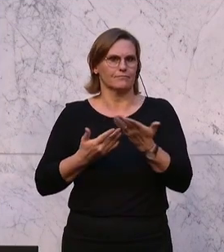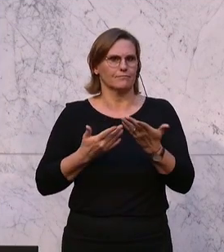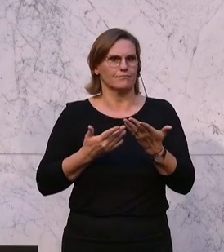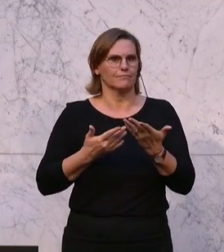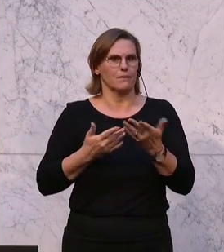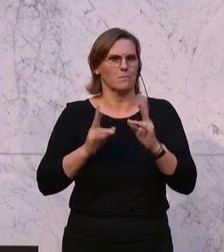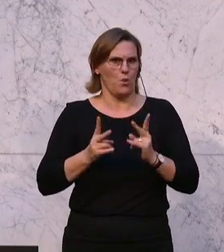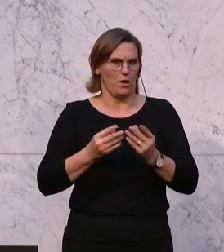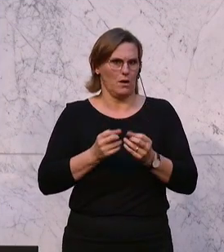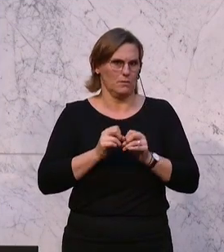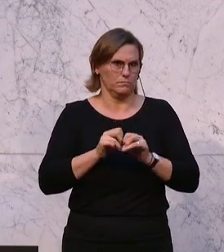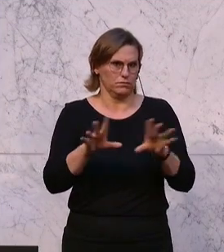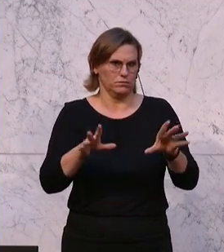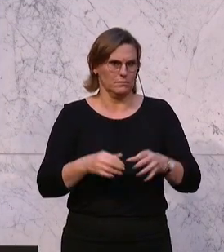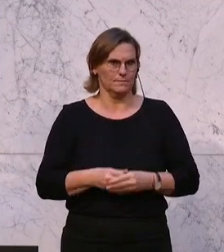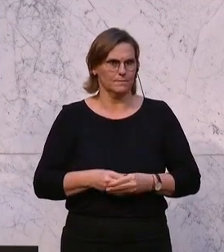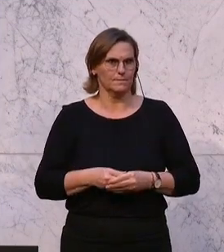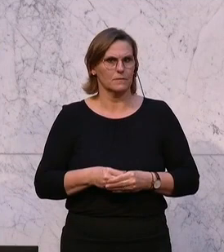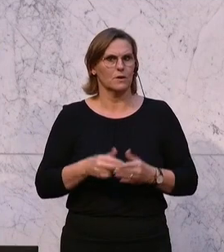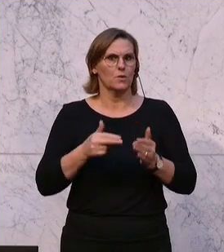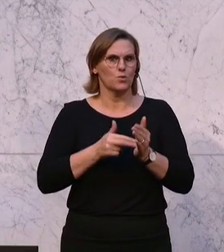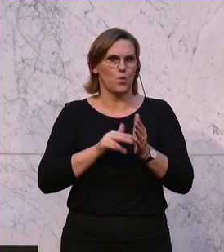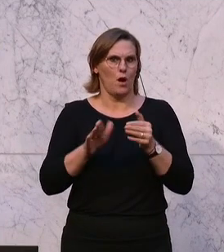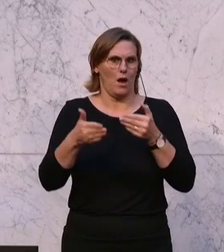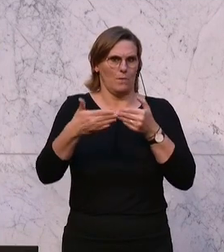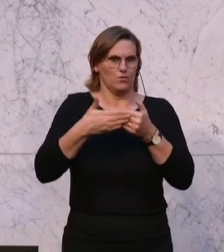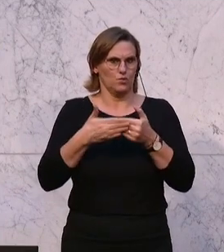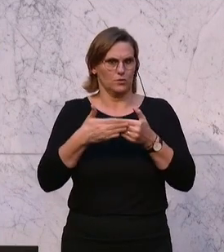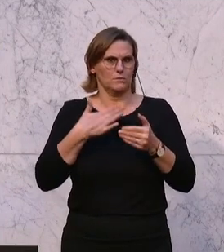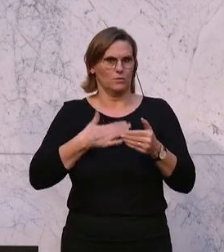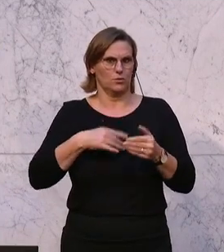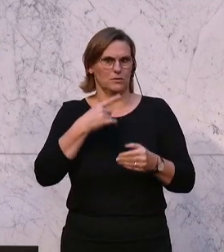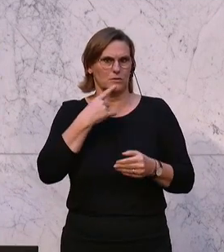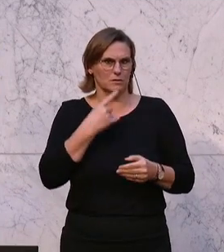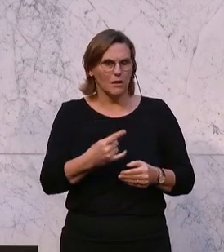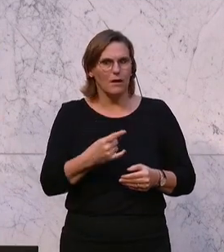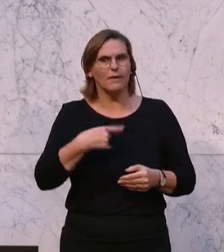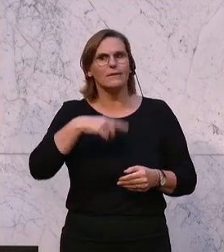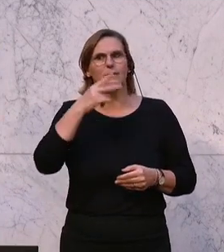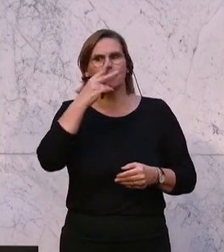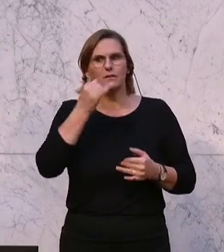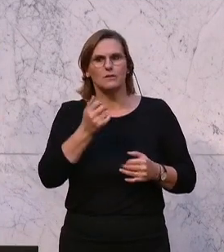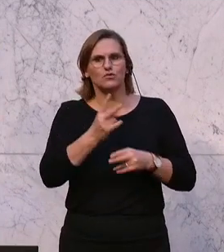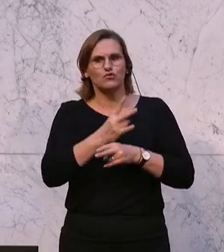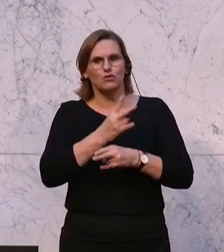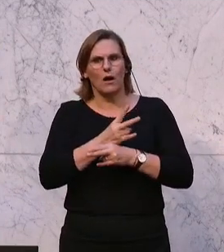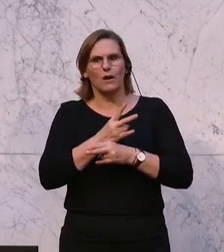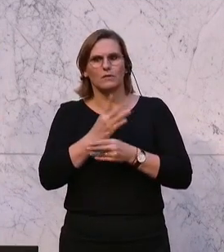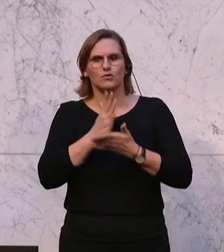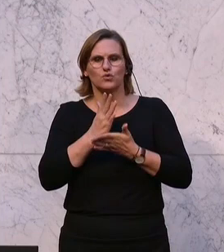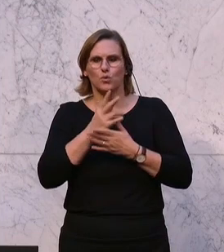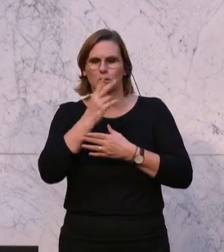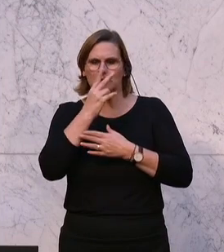ermöglicht. Meine sehr geehrten Damen und Herren, zum Abschluss. Wir haben gesehen, dass sich ein tiefer schwarzer Staat unter Steigbügelhalterei